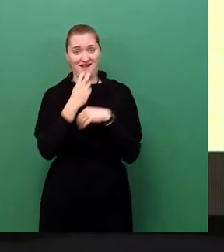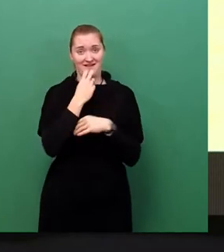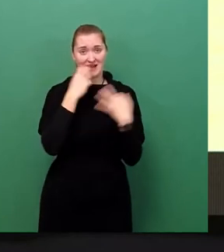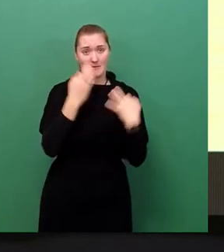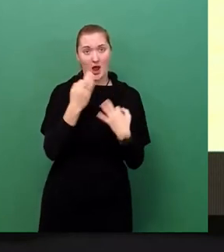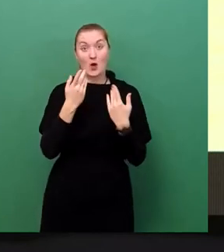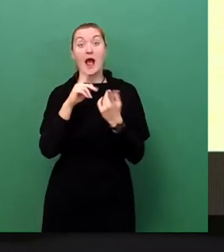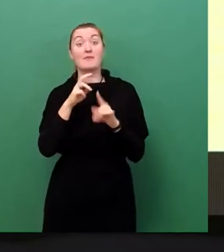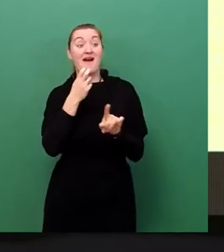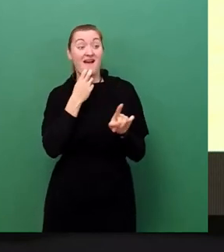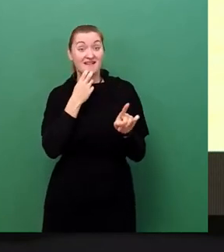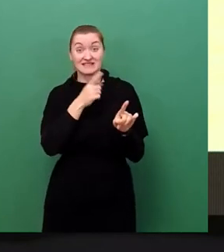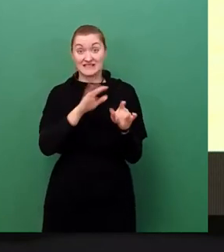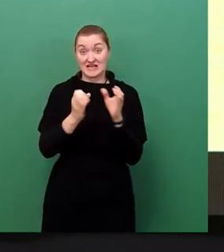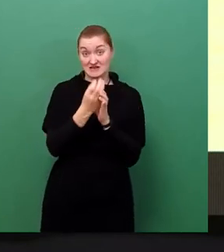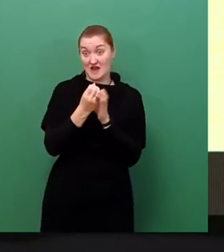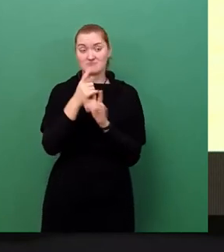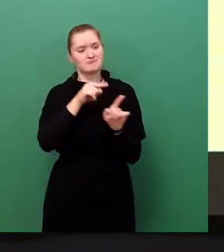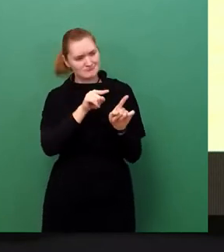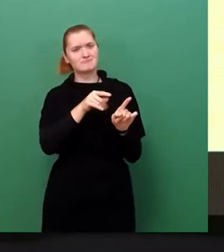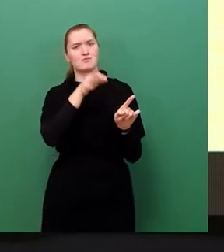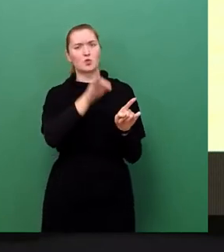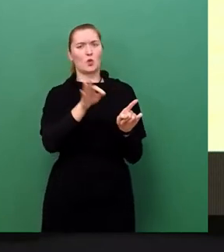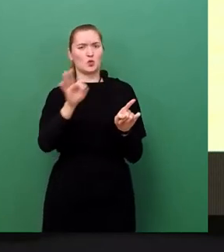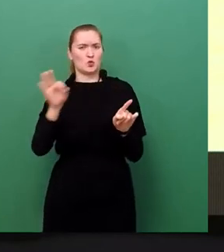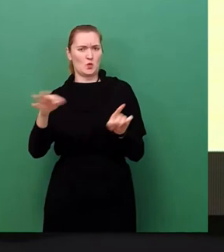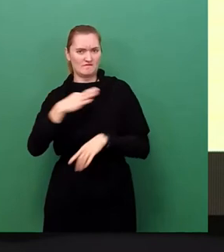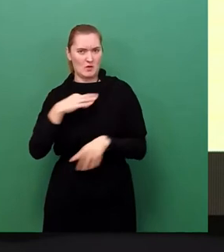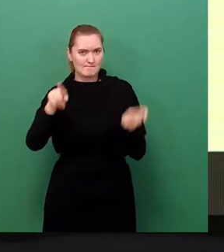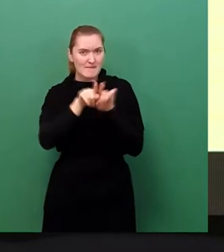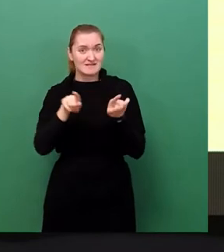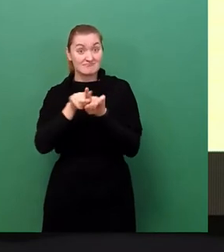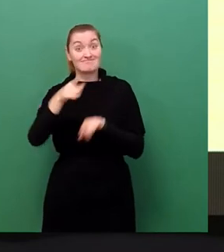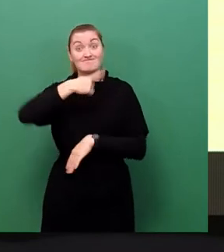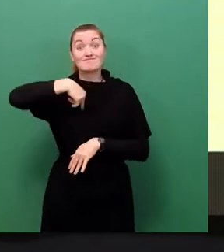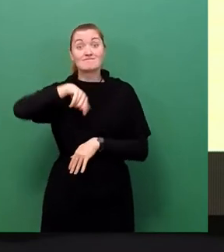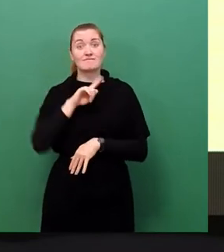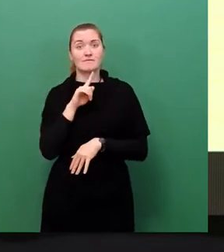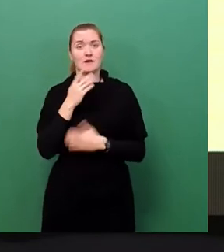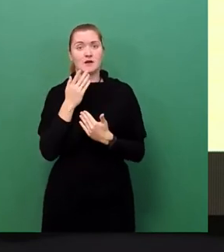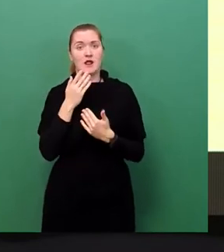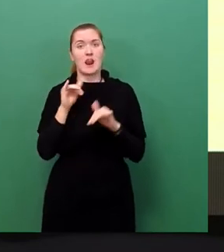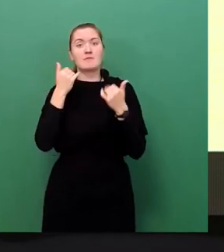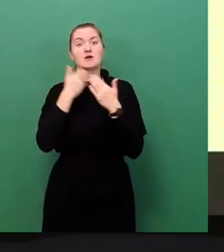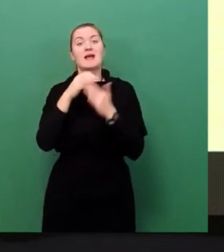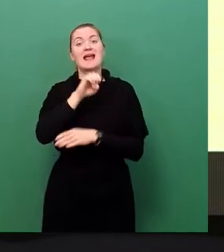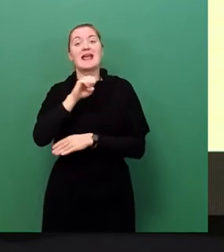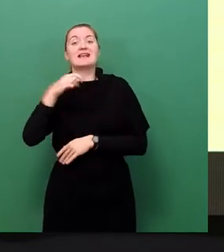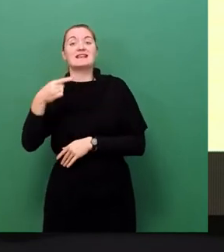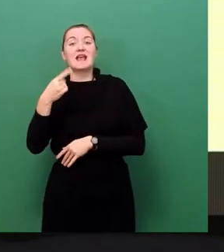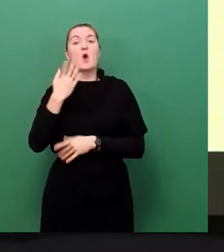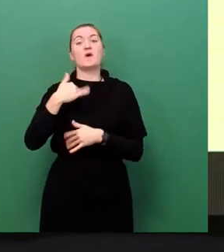erschwinglich bleiben. Wir haben es heute schon gehört. Wir erleben jetzt gerade unter anderem auch durch das EEG und CO2-Bepreisung einen